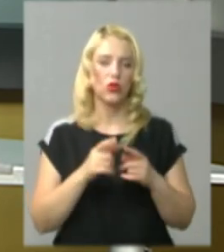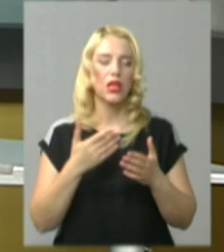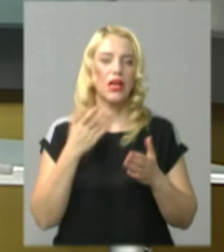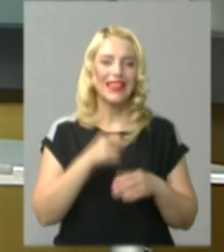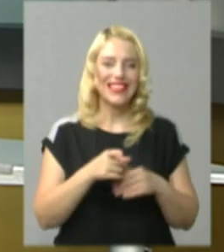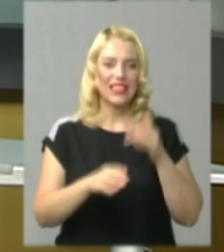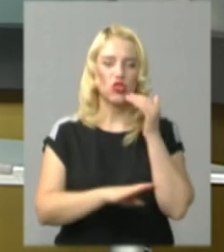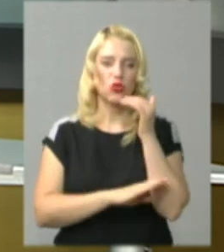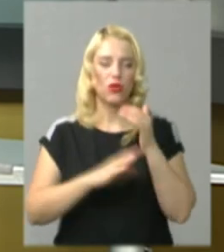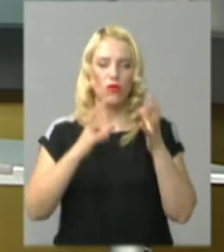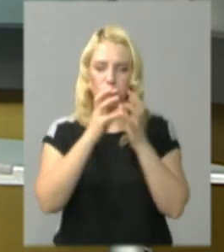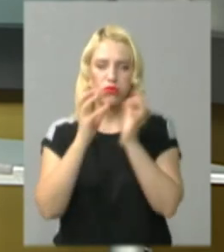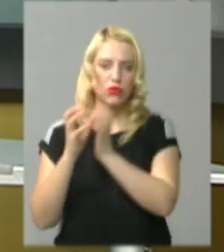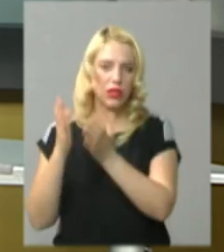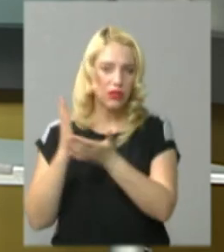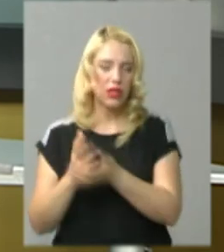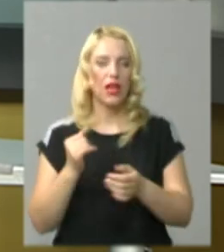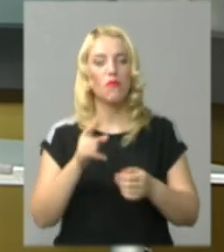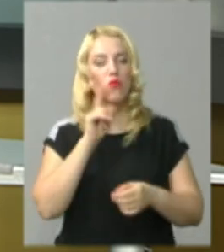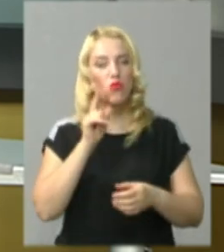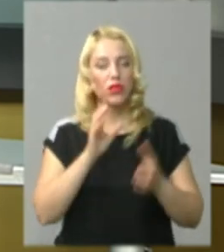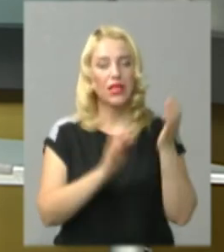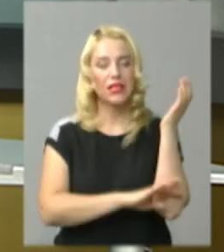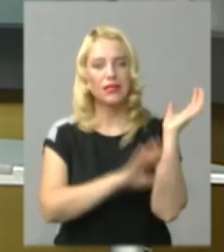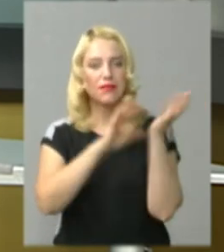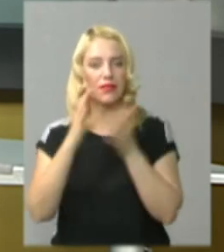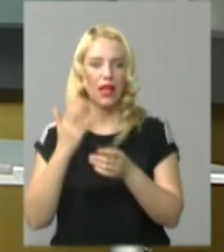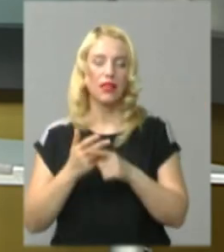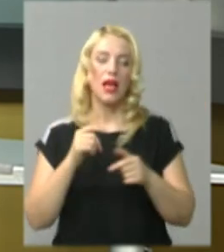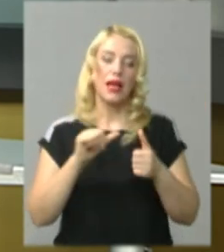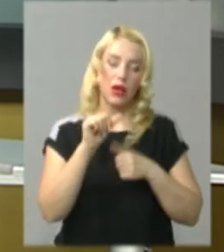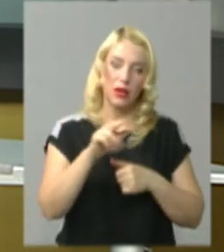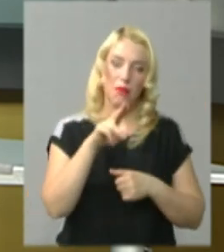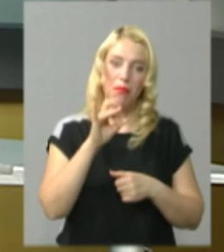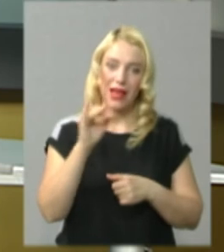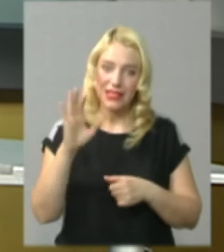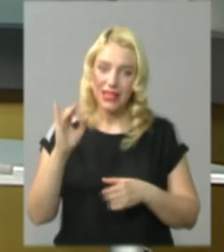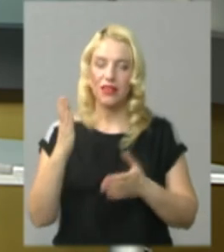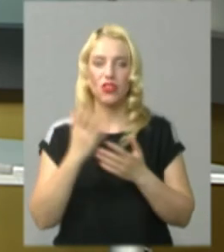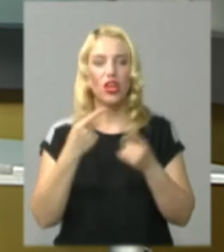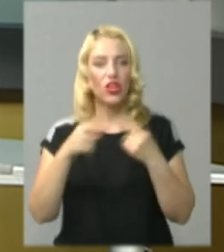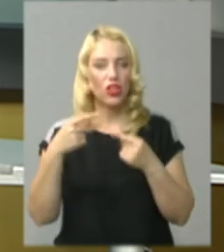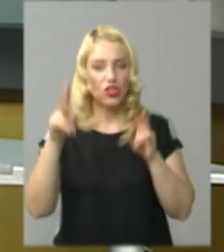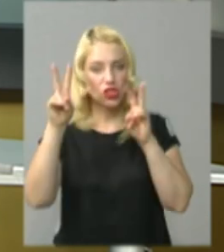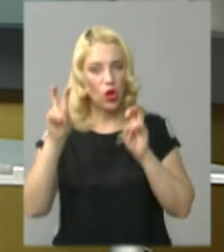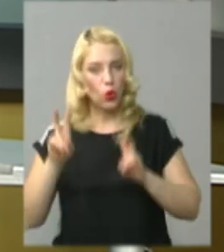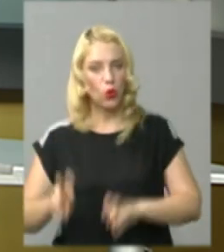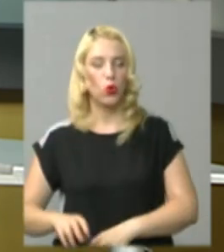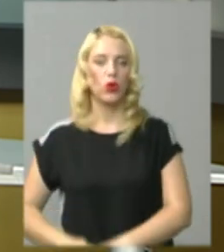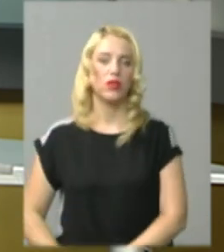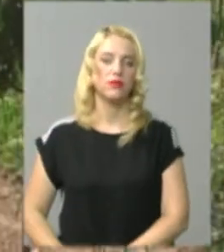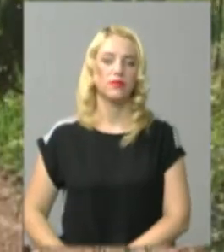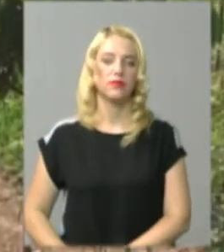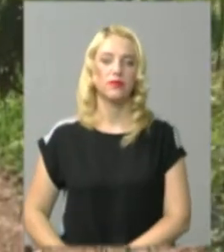плодоносять. Поряд росте молодий сад. Окрім персиків, росте чимало інших культур, яких саме дізнавалася знімальна група Суспільного.